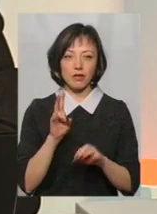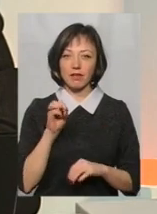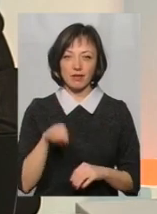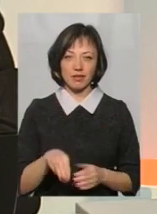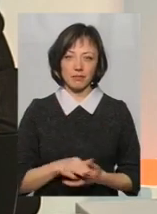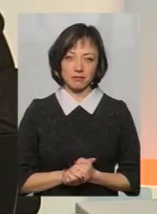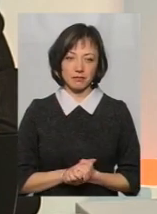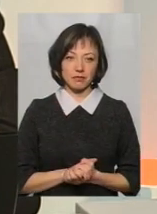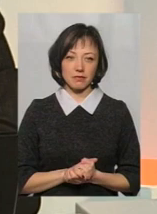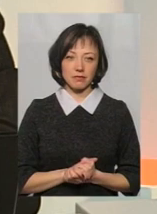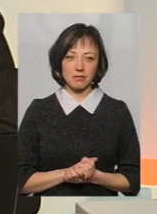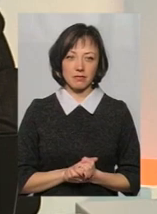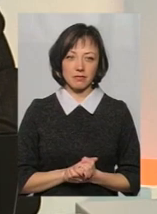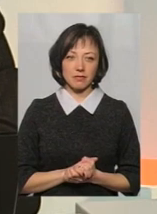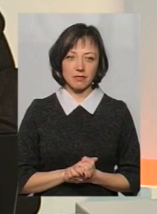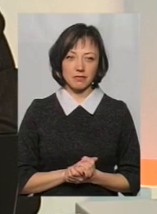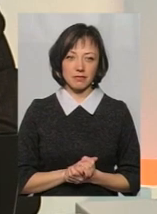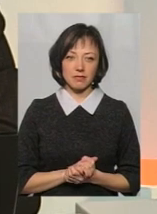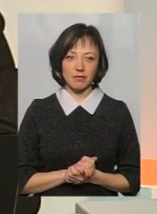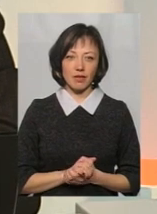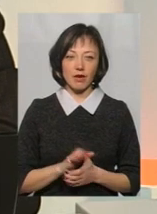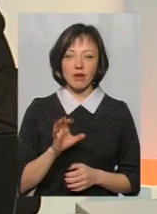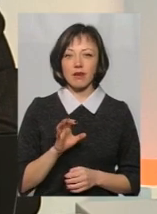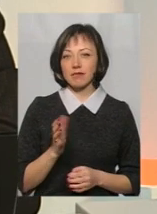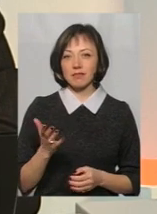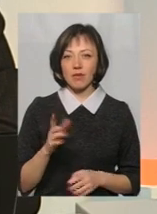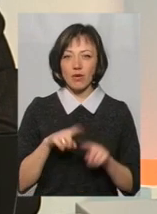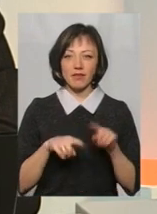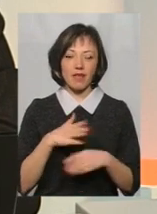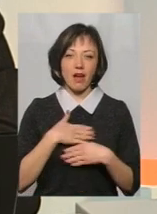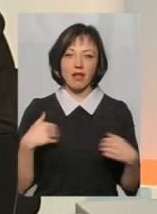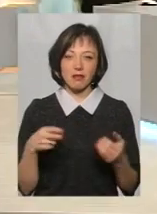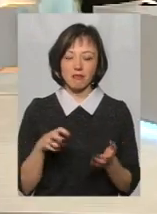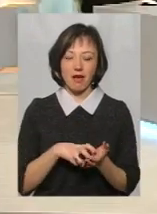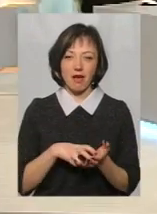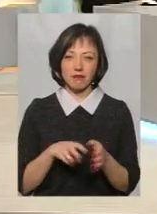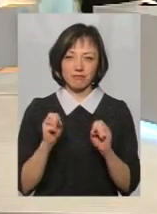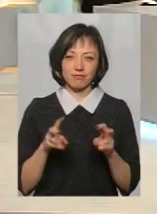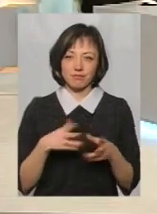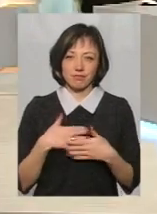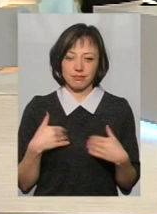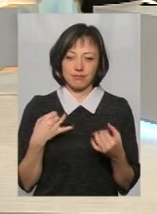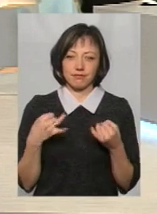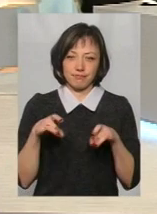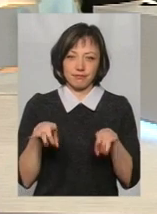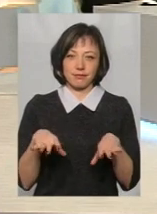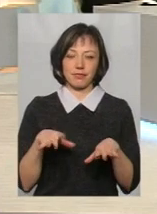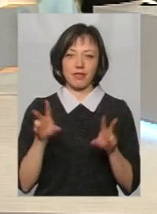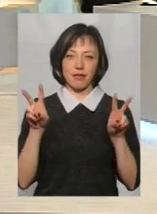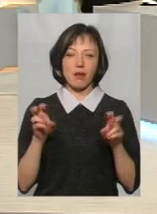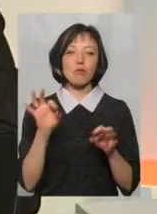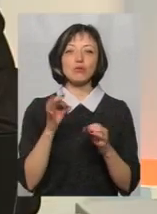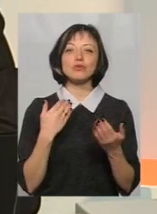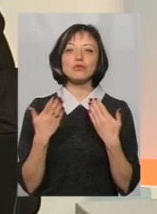Ні, я думаю, що вони не хочуть рискувати. То бояться, ви думаєте, так? А про що ви